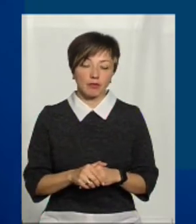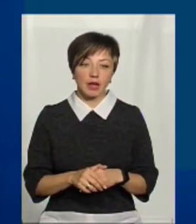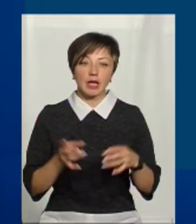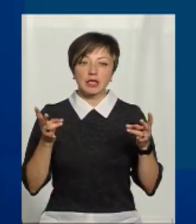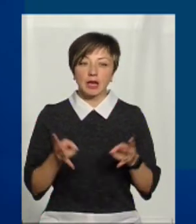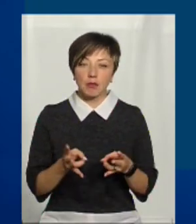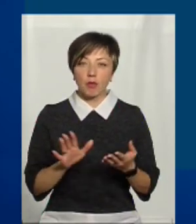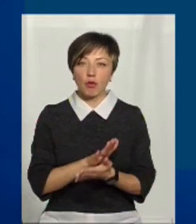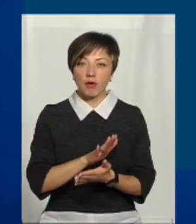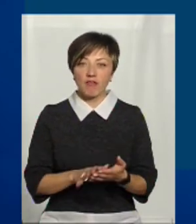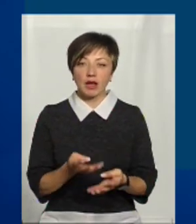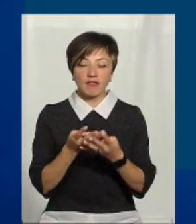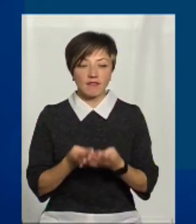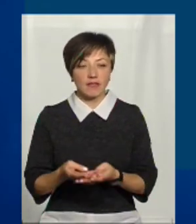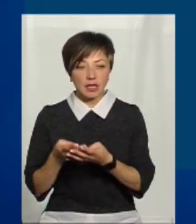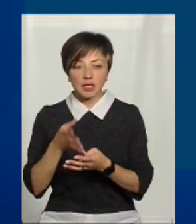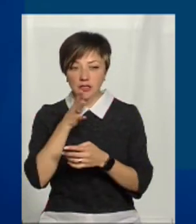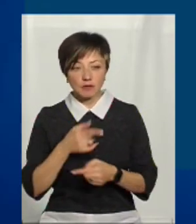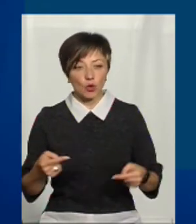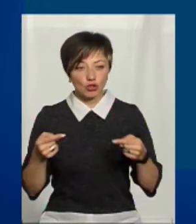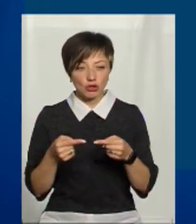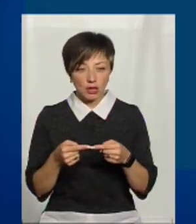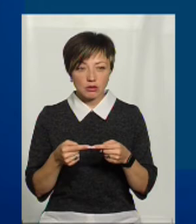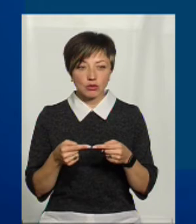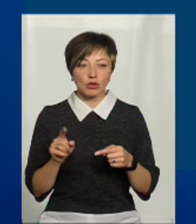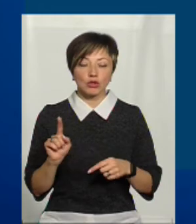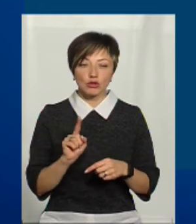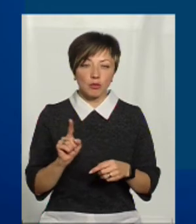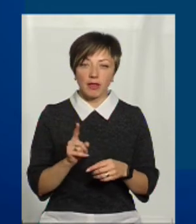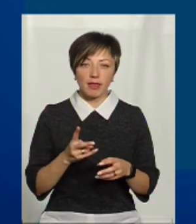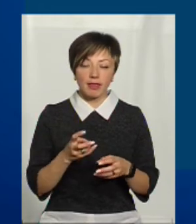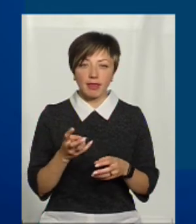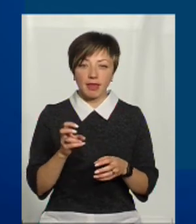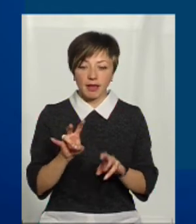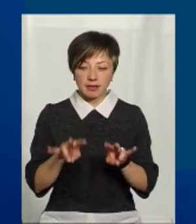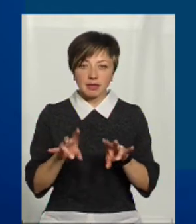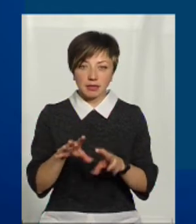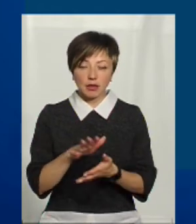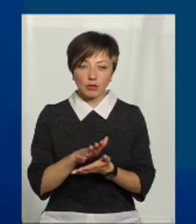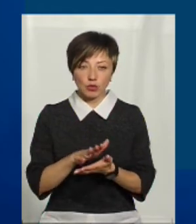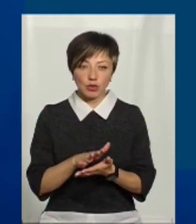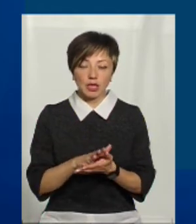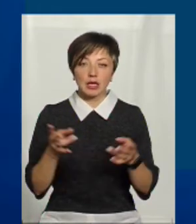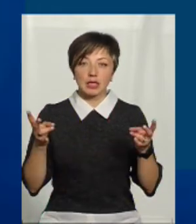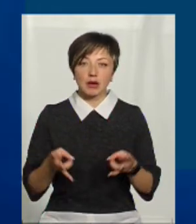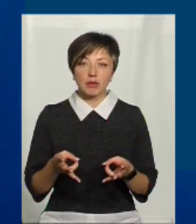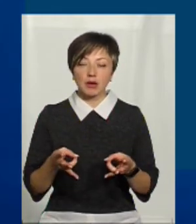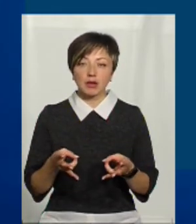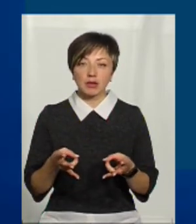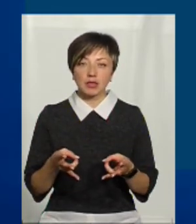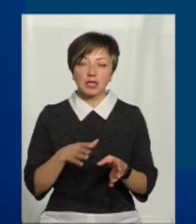треба промивати фільтри своєчасно, для того, щоб не затримувалися в них забруднення. Треба